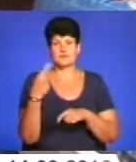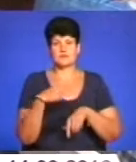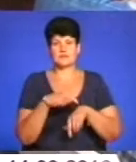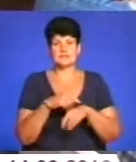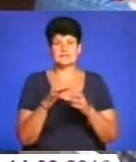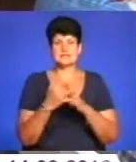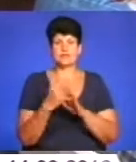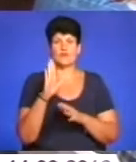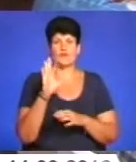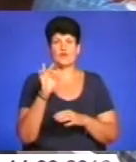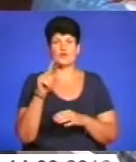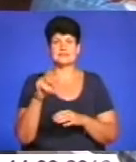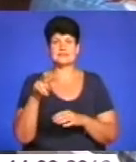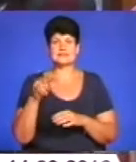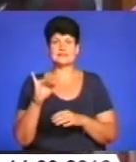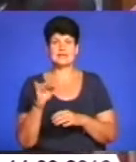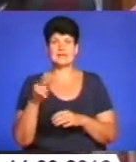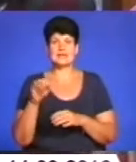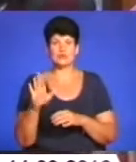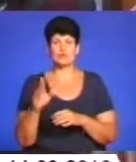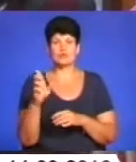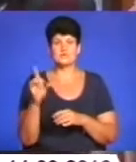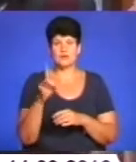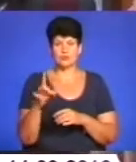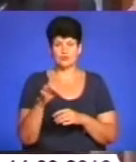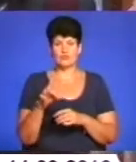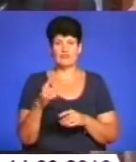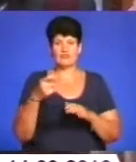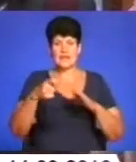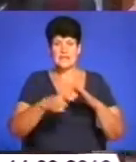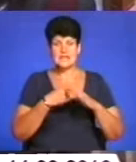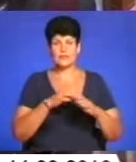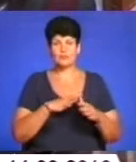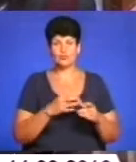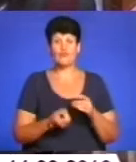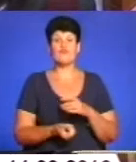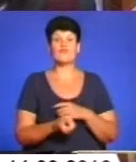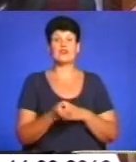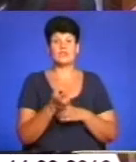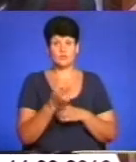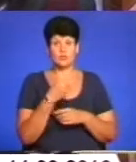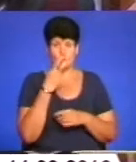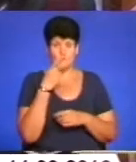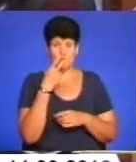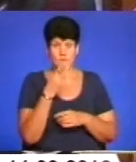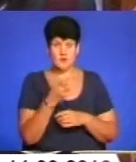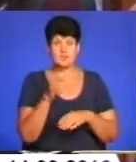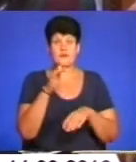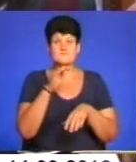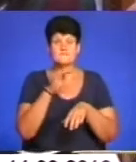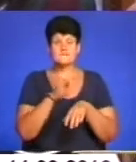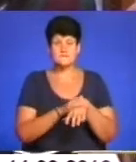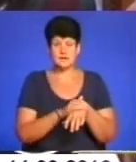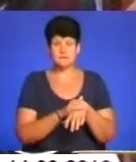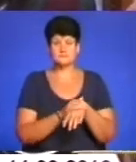Возилів Бучацького району. В кар'єрі було виявлено, ми побачили факт погрузки цього незаконно